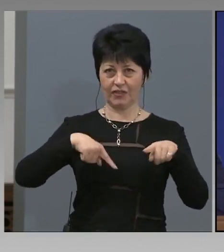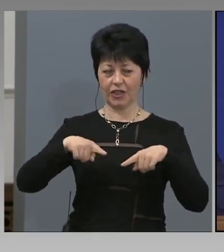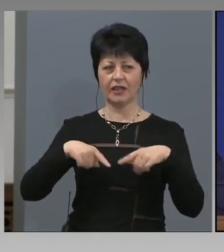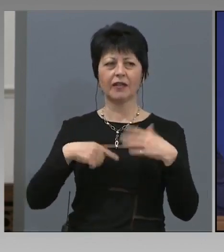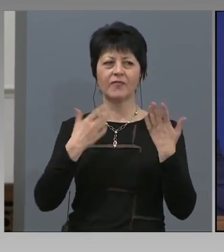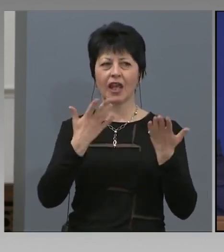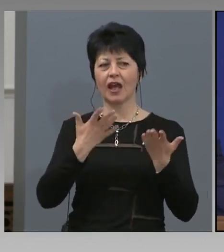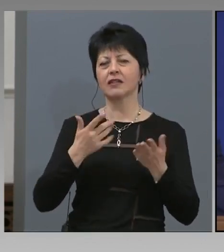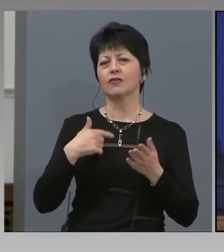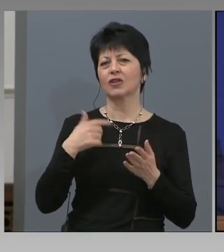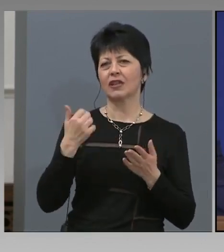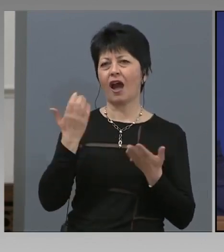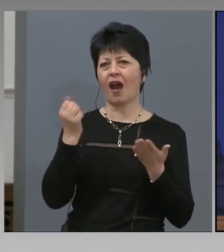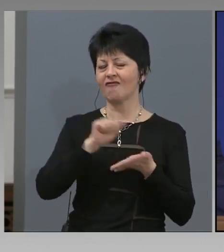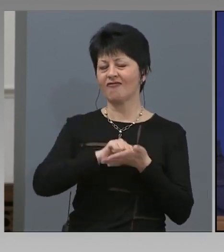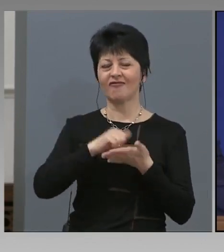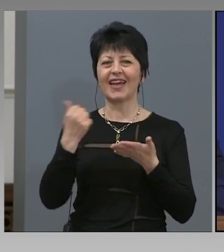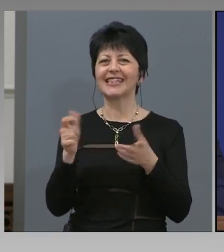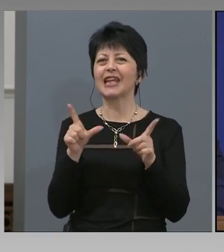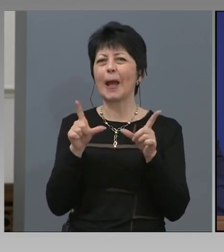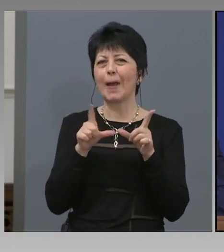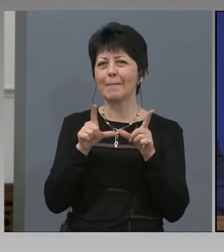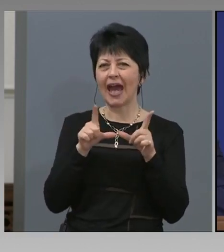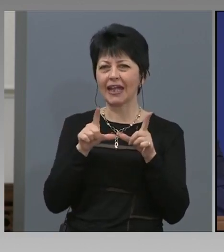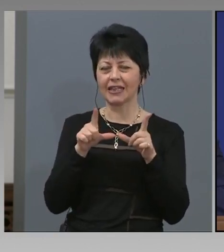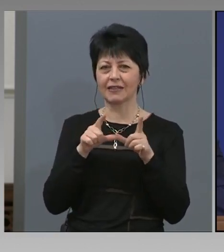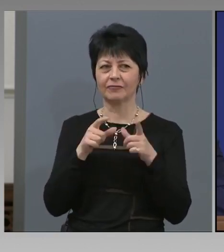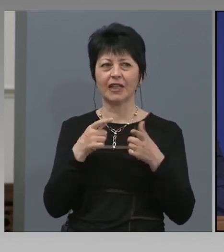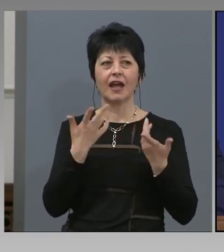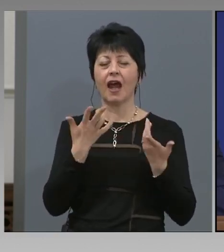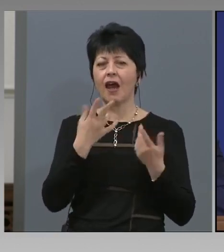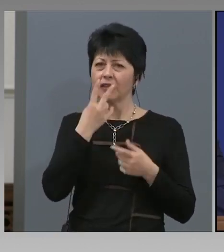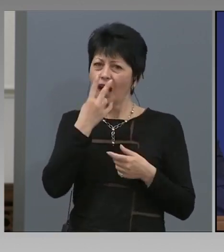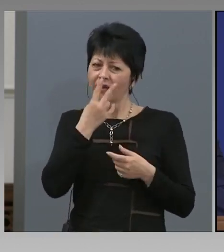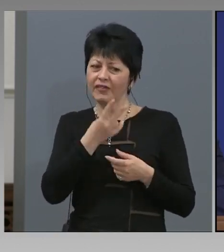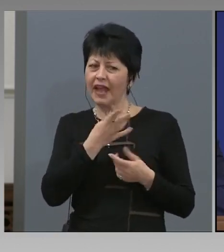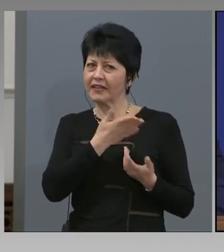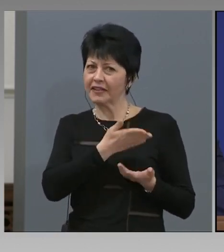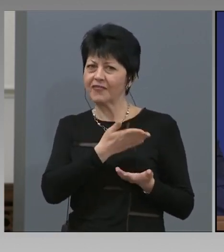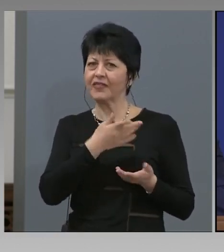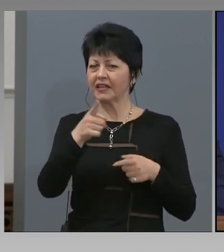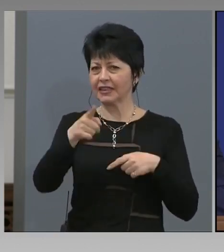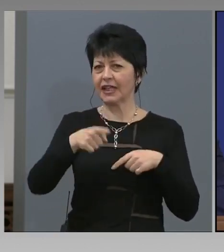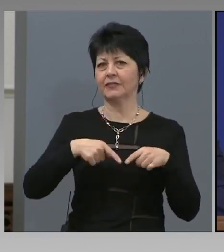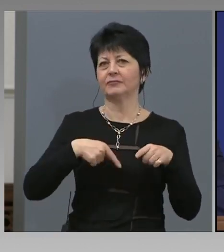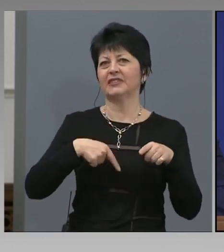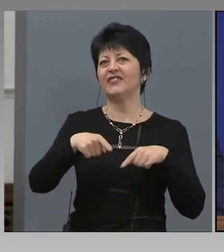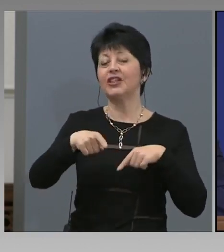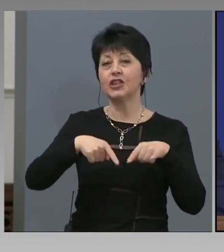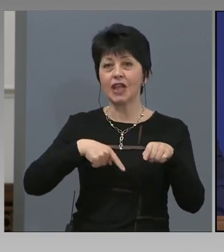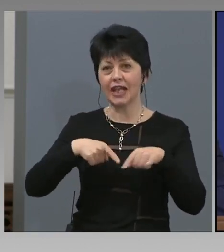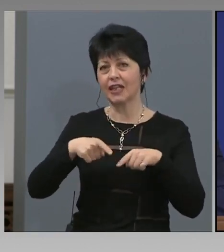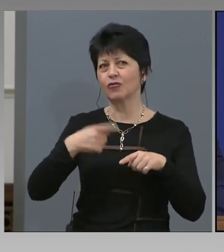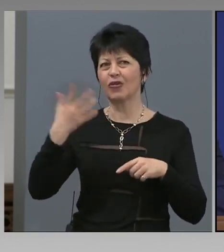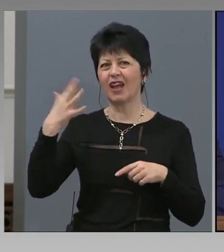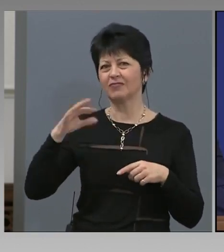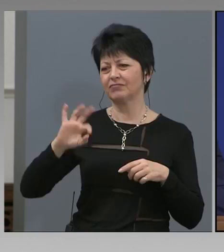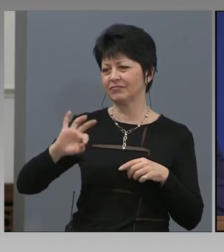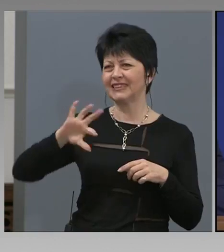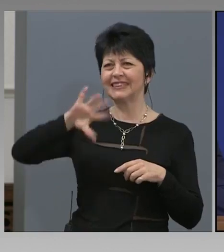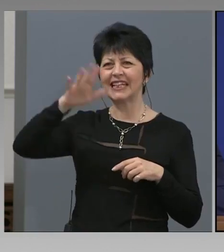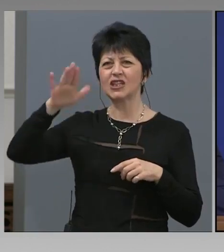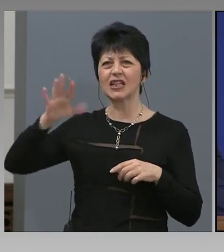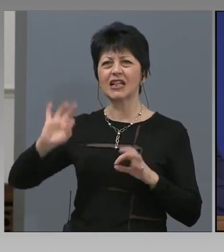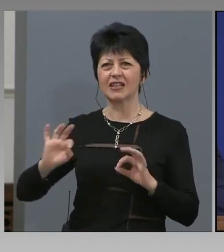гледате на свободното движение, улеснено на сезонни работници? Явно хората, им трябват сезонни